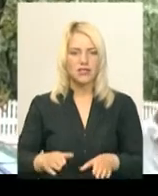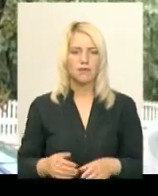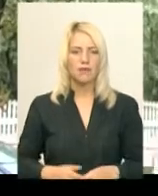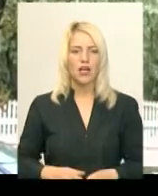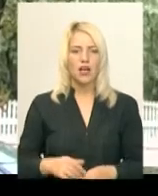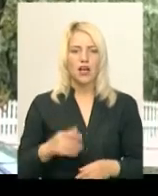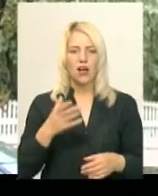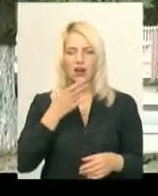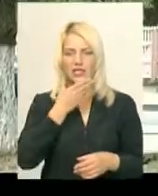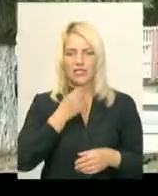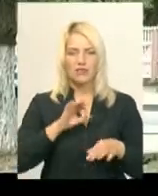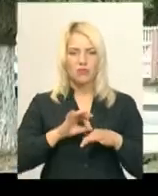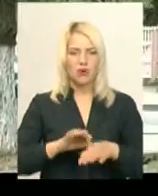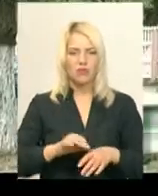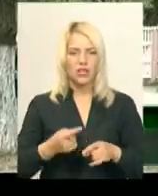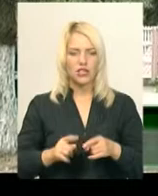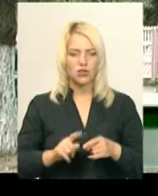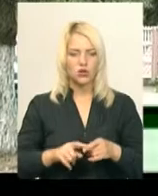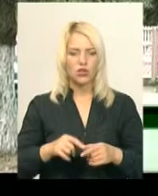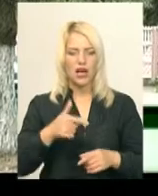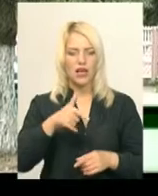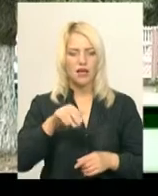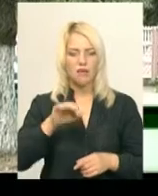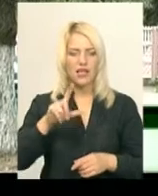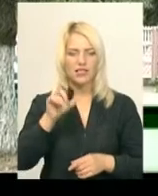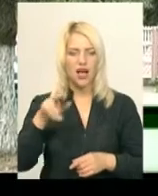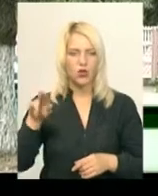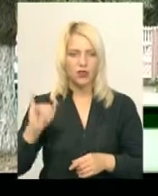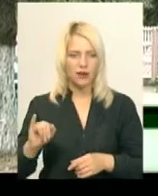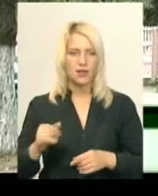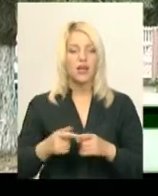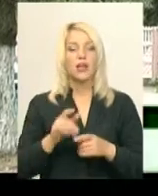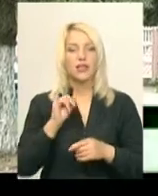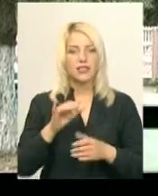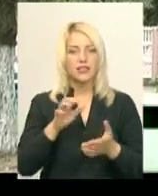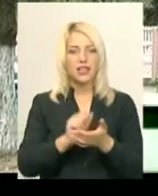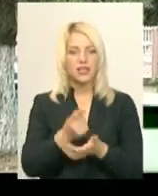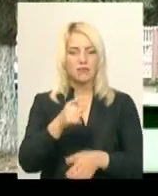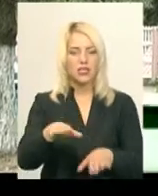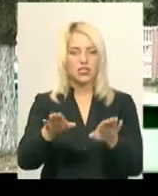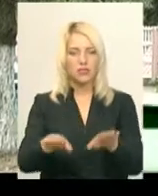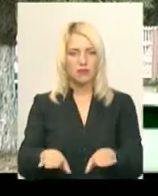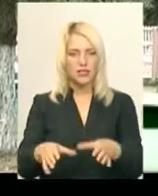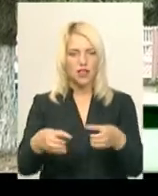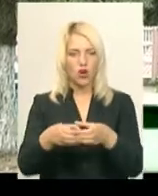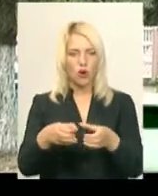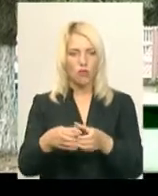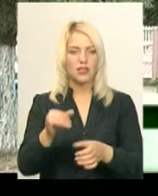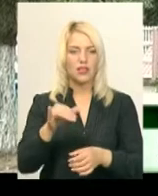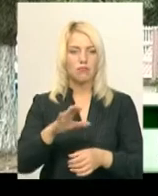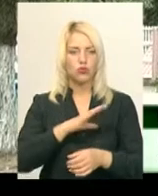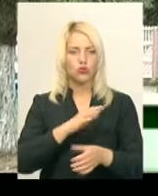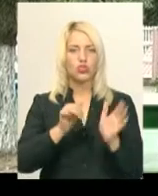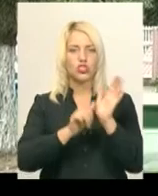в цьому році минула гарно і добре. Збірна Україна посіла перше командне місце, а було майже